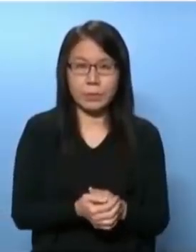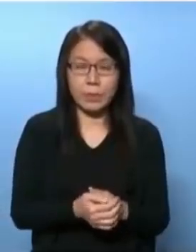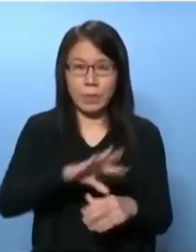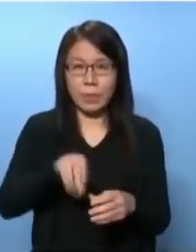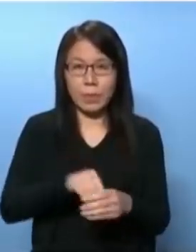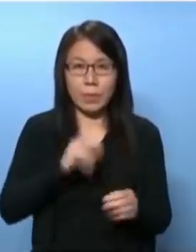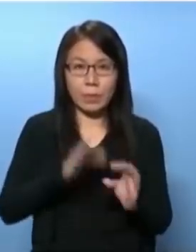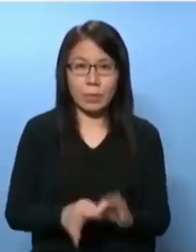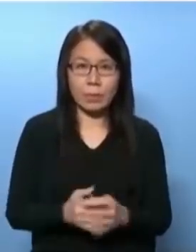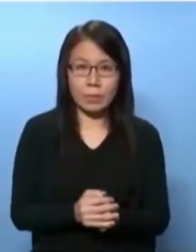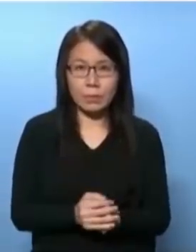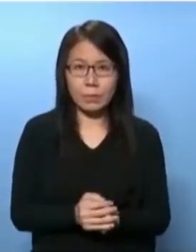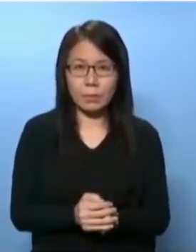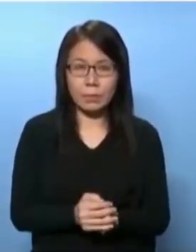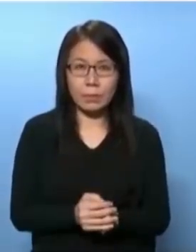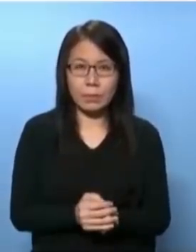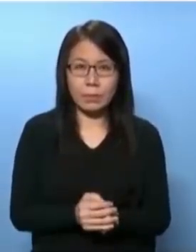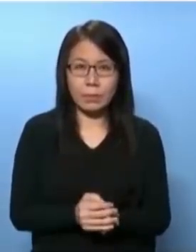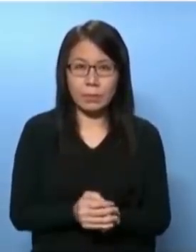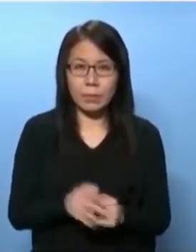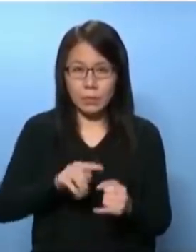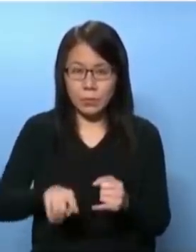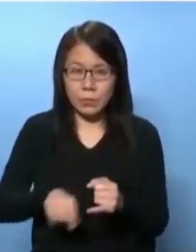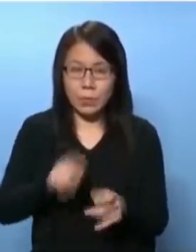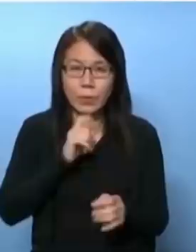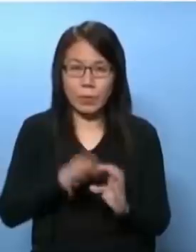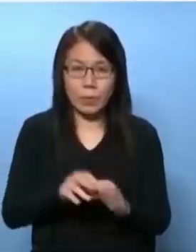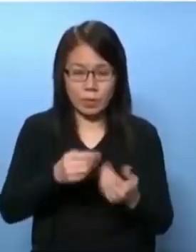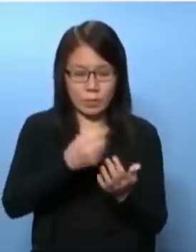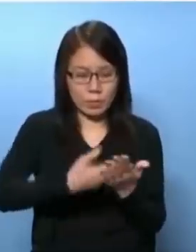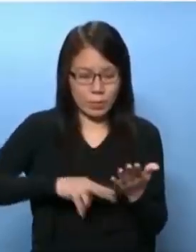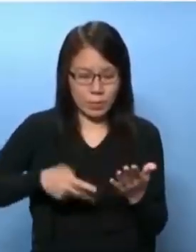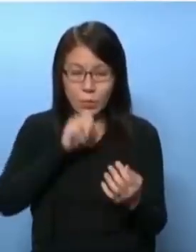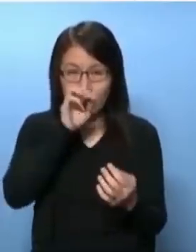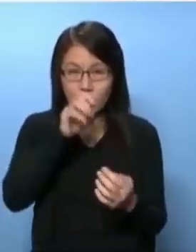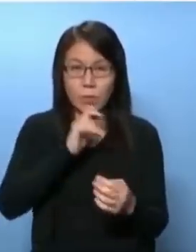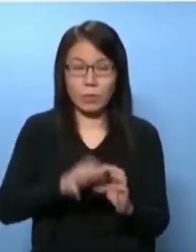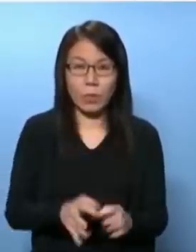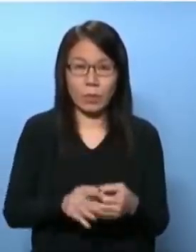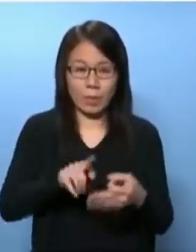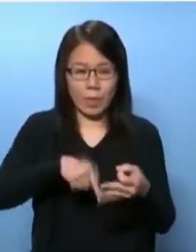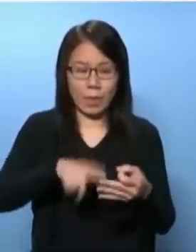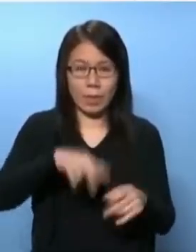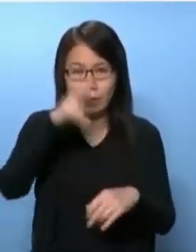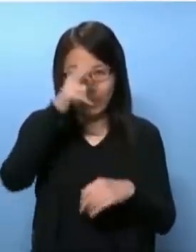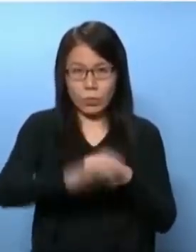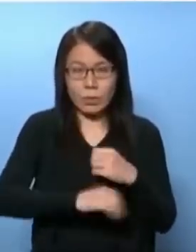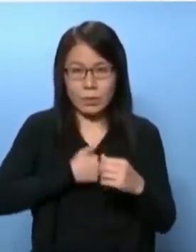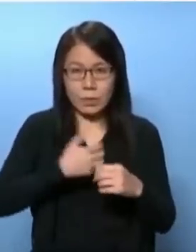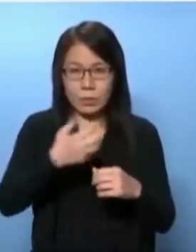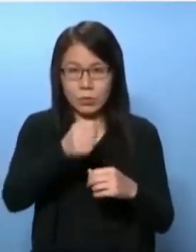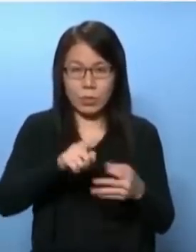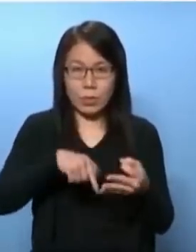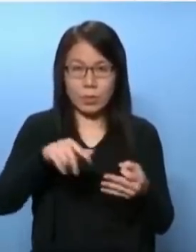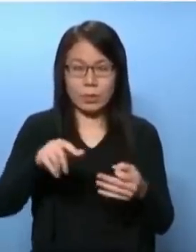包括这个战司底的我们修正案里面都曾经讲过的郭若驊现在是